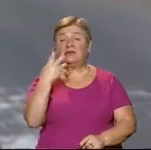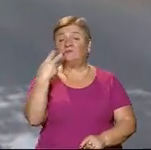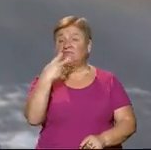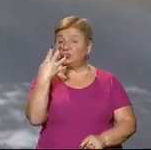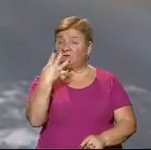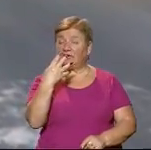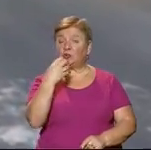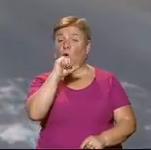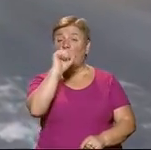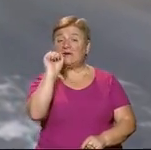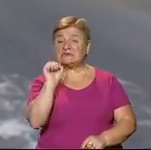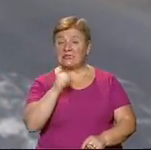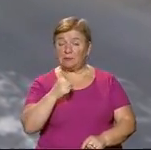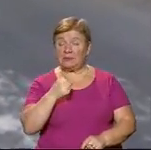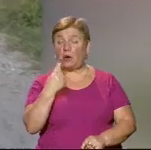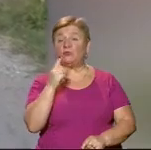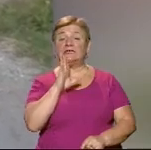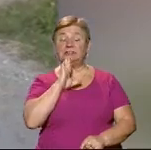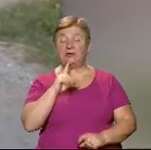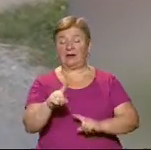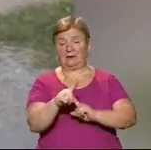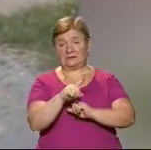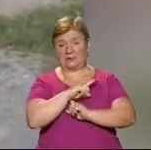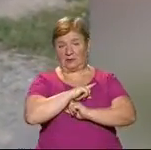серпня У результаті одна жінка загинула